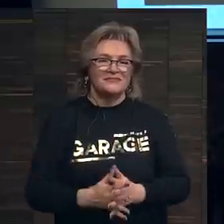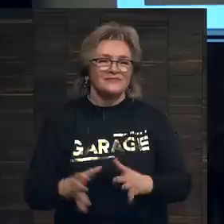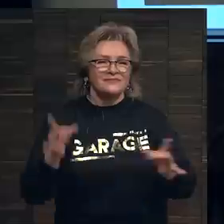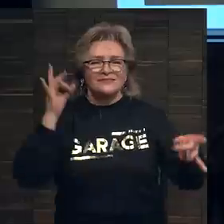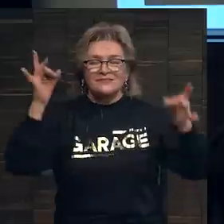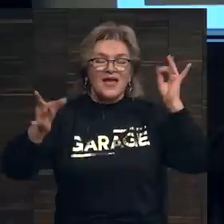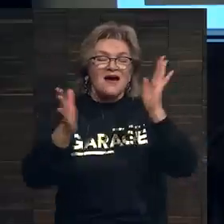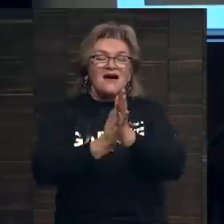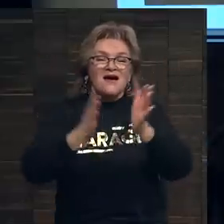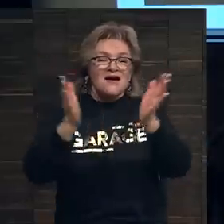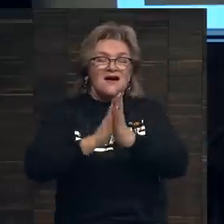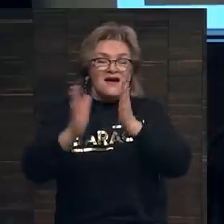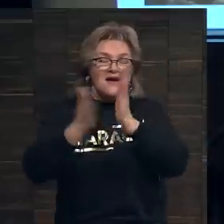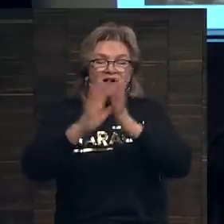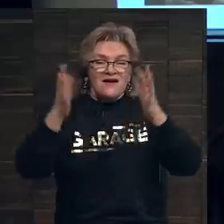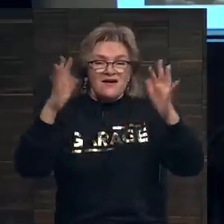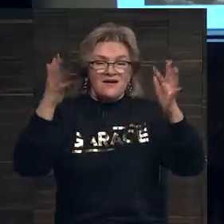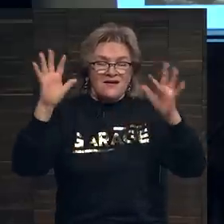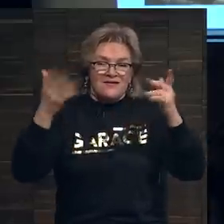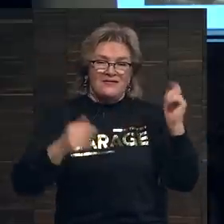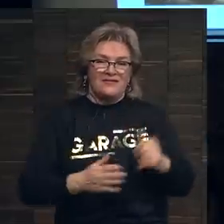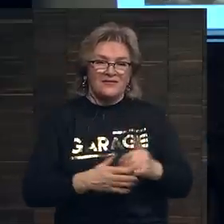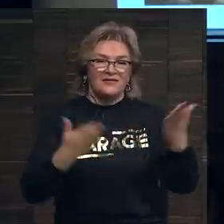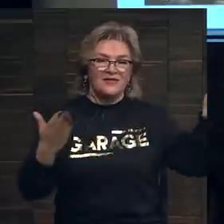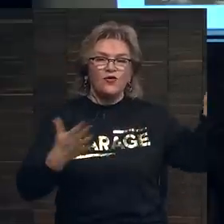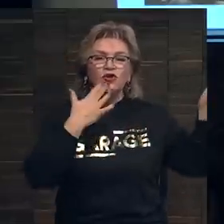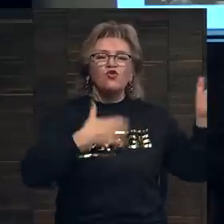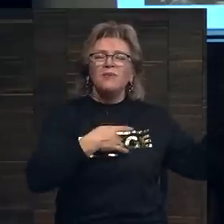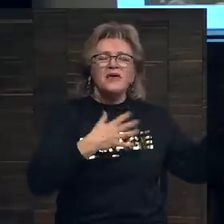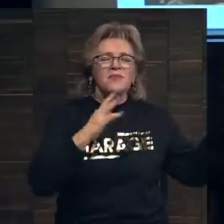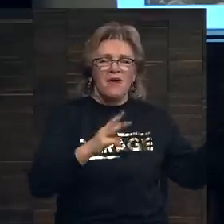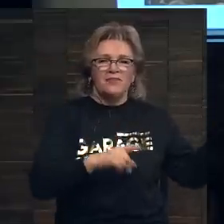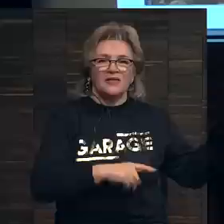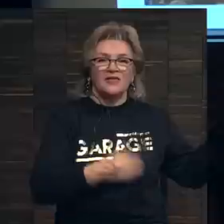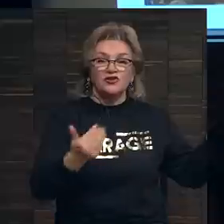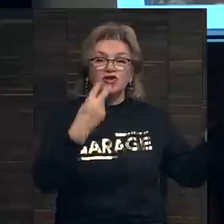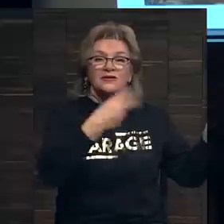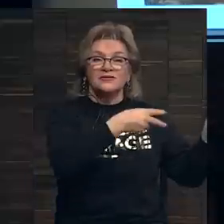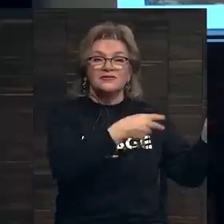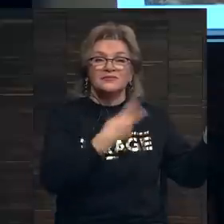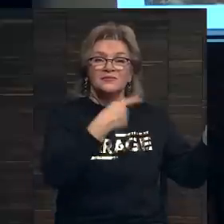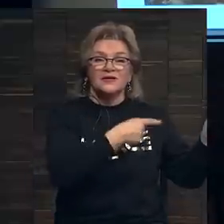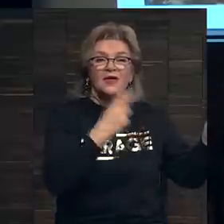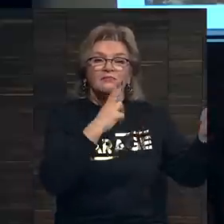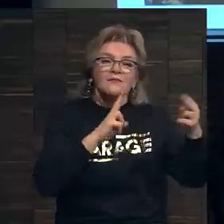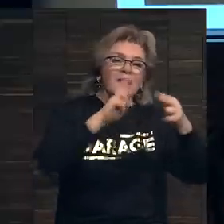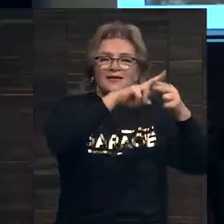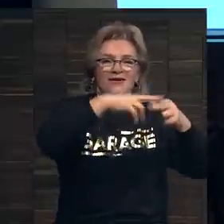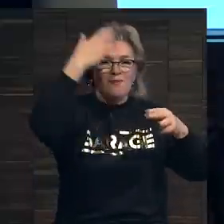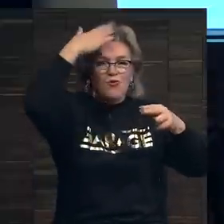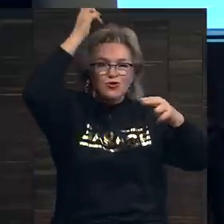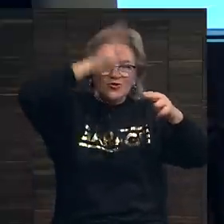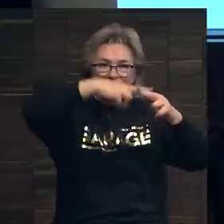Бурные аплодисменты. Вот мой любимый момент. Сейчас поцеловать в макушку.